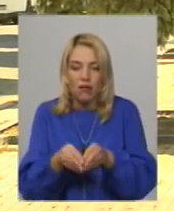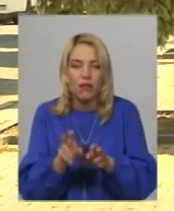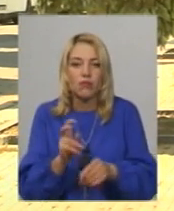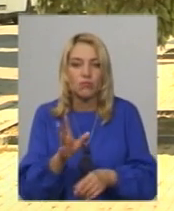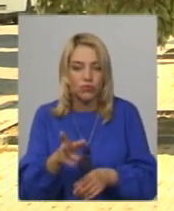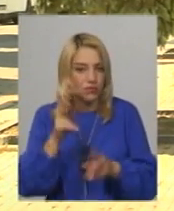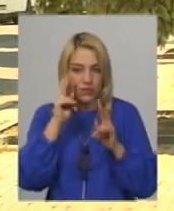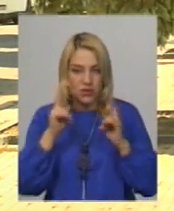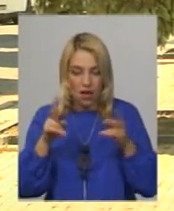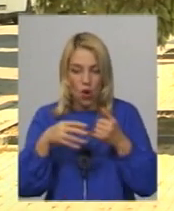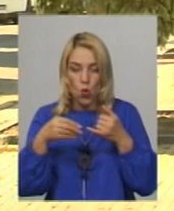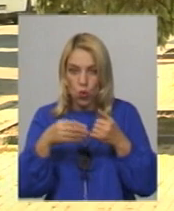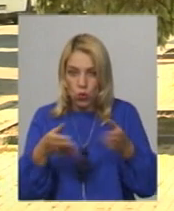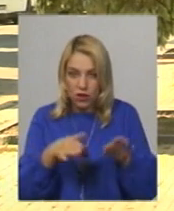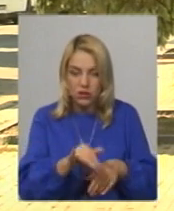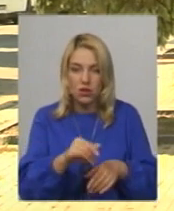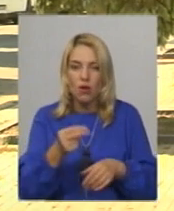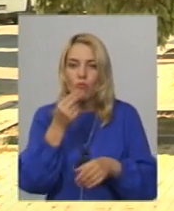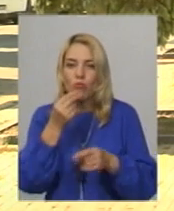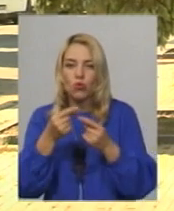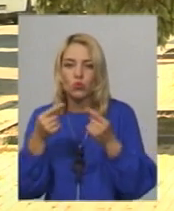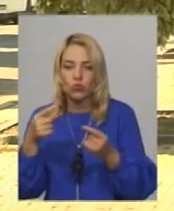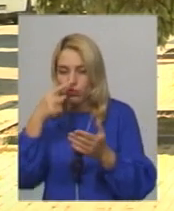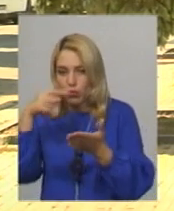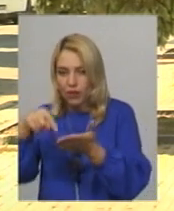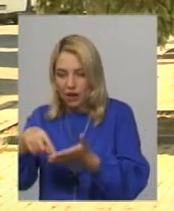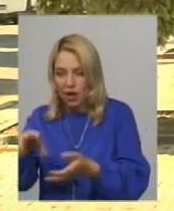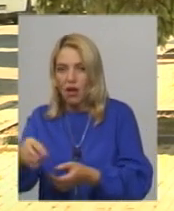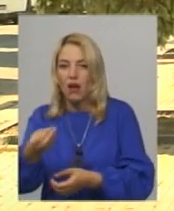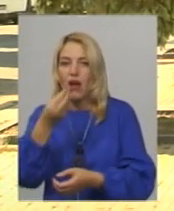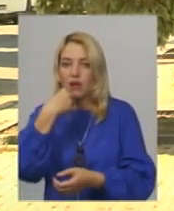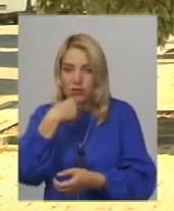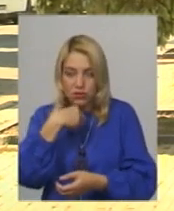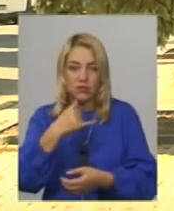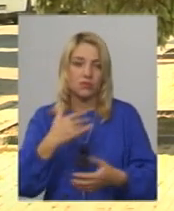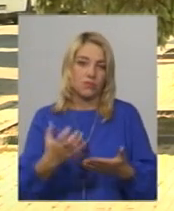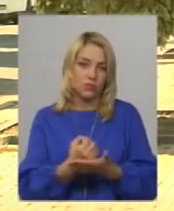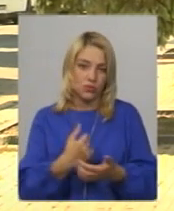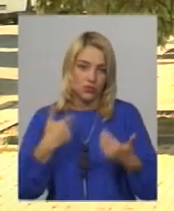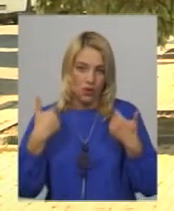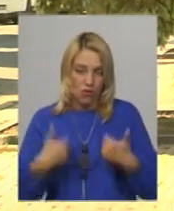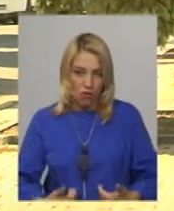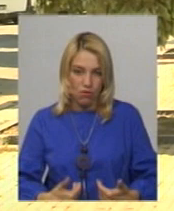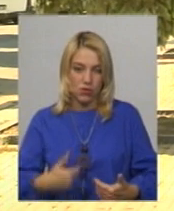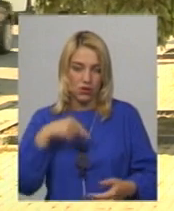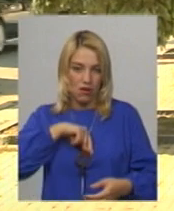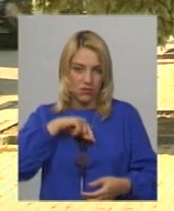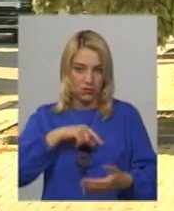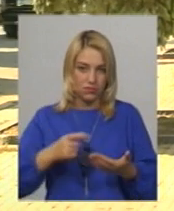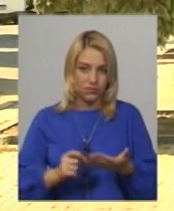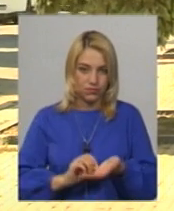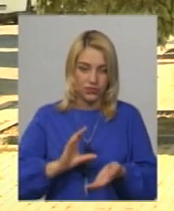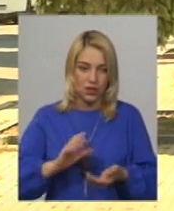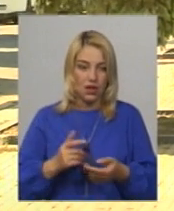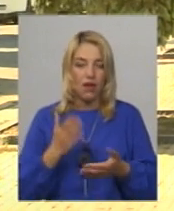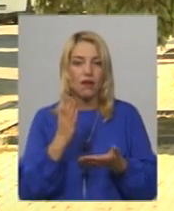залишаються в продукції. Продукція попадає в організм. Мало того, сьогодні є проблема не лише